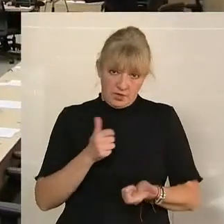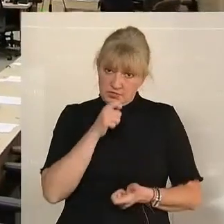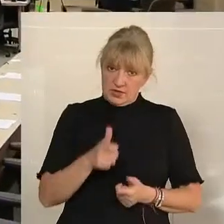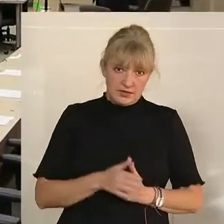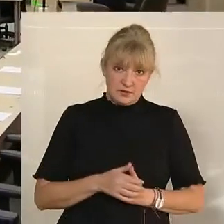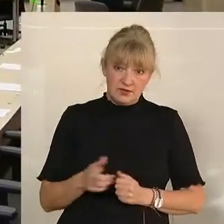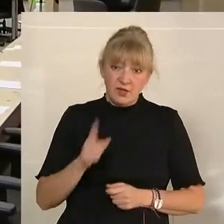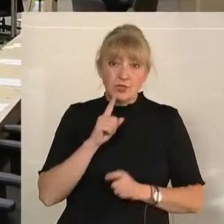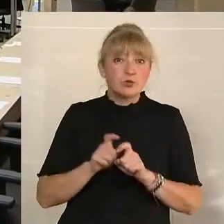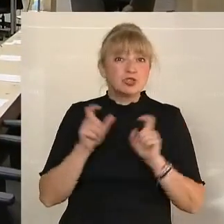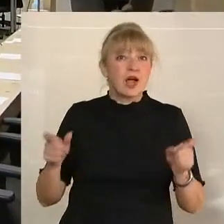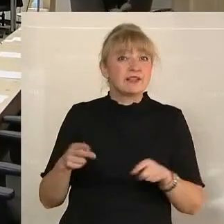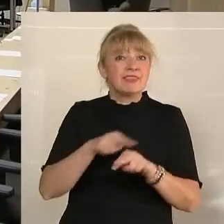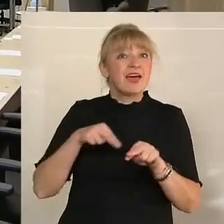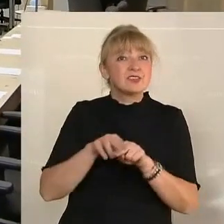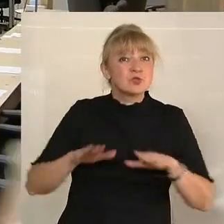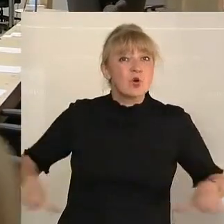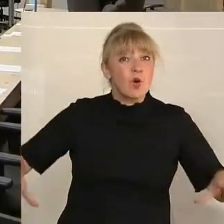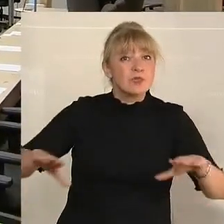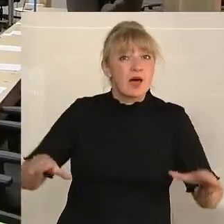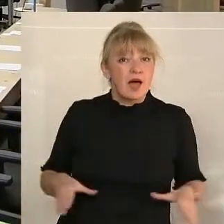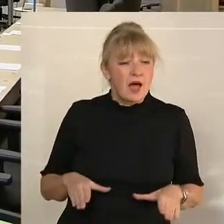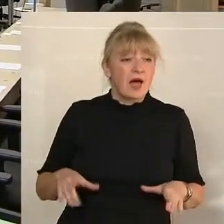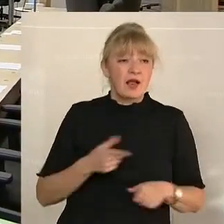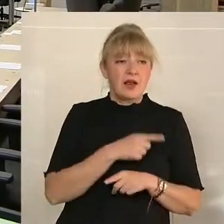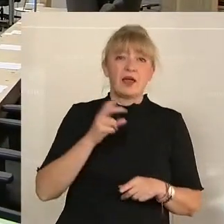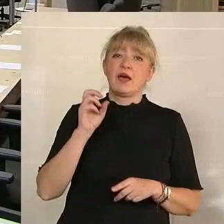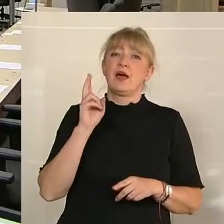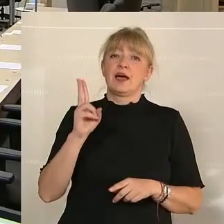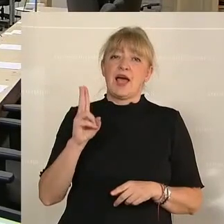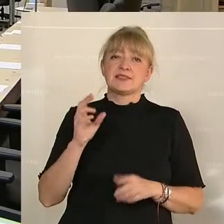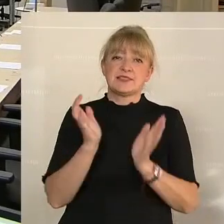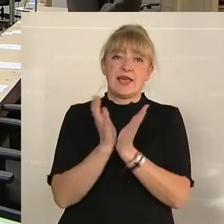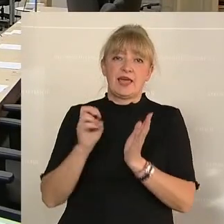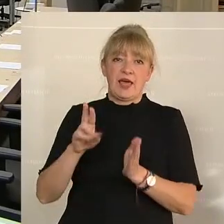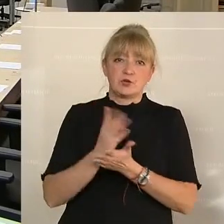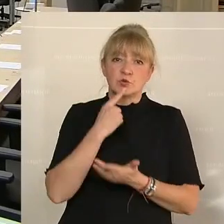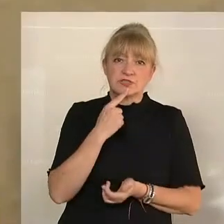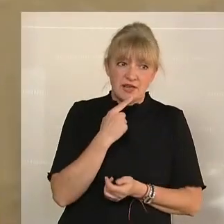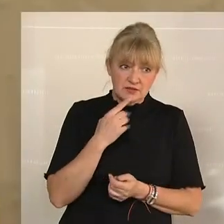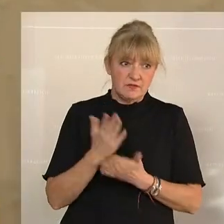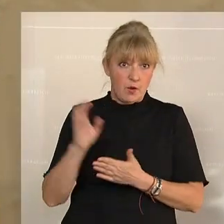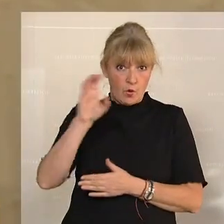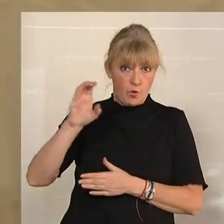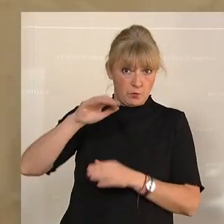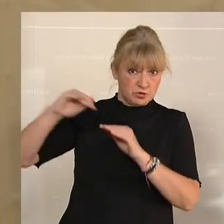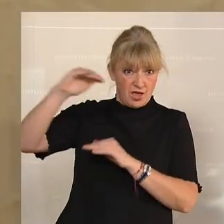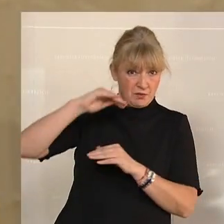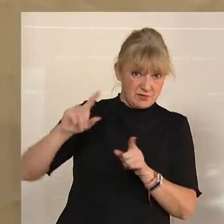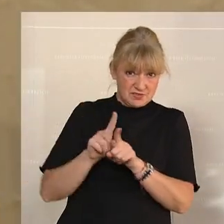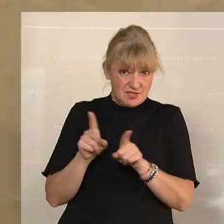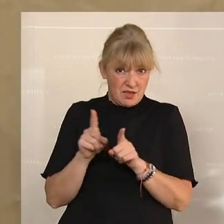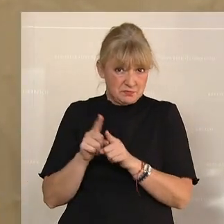sind ja nur die Schulden auf nationaler Ebene. Und der Axel Kassecker hat es ja in seiner Rede schon angesprochen, wir haben ja auf europäischer Ebene dasselbe